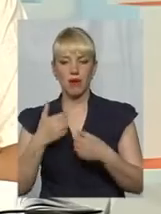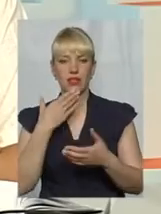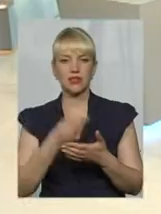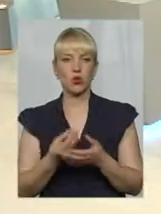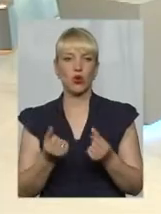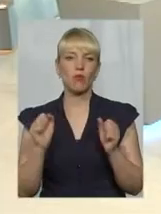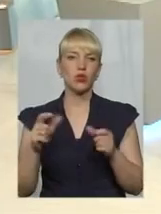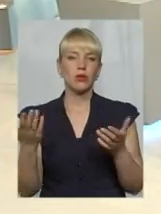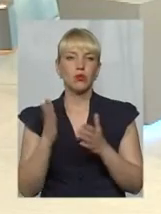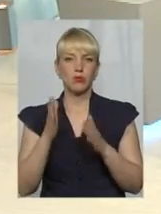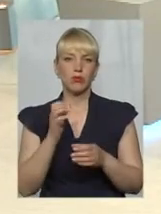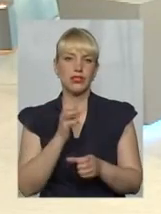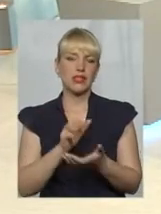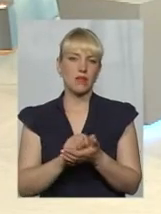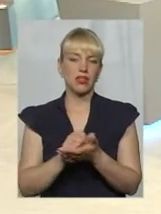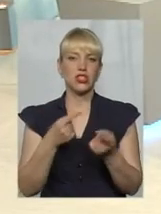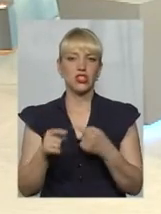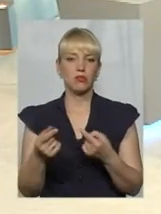чимось іншим, навіть будівництвом.